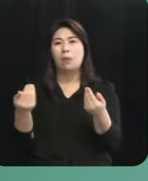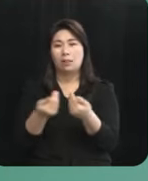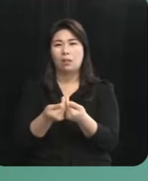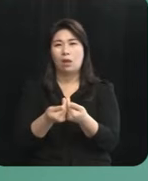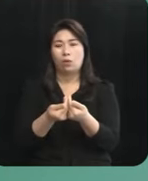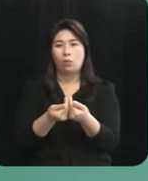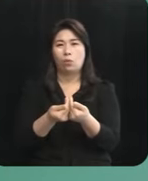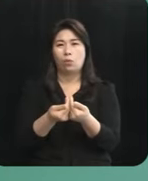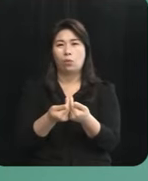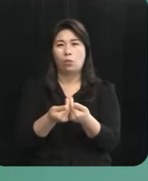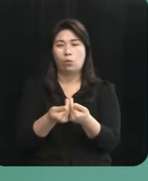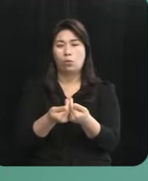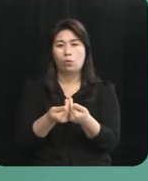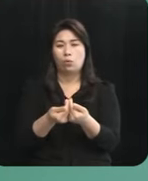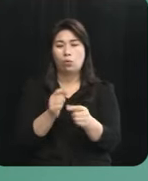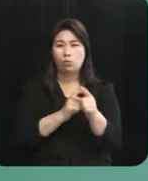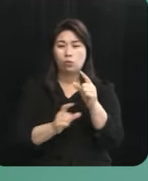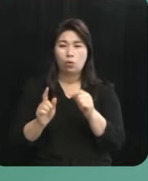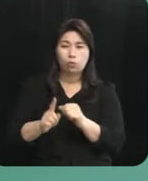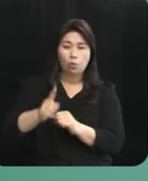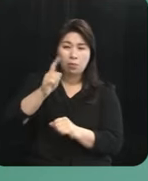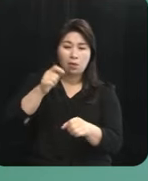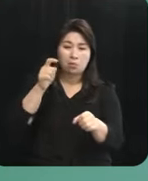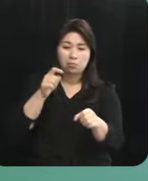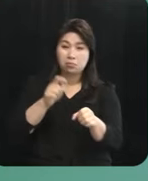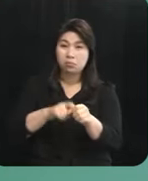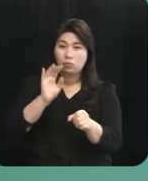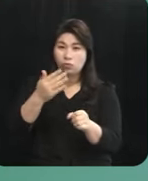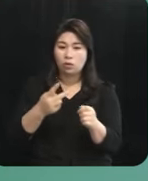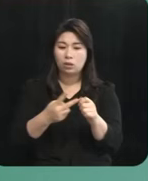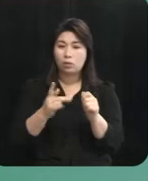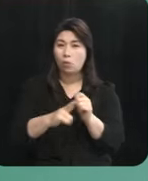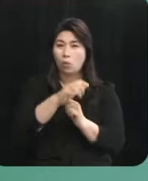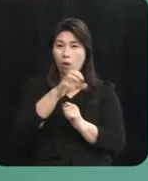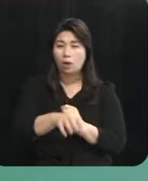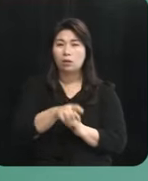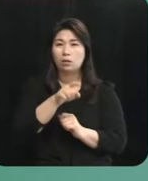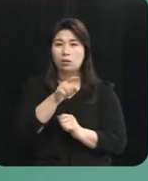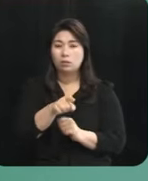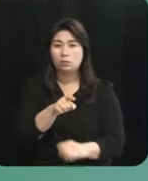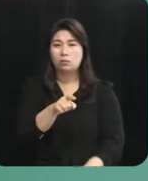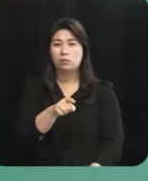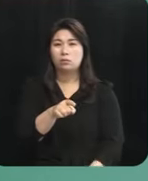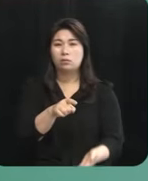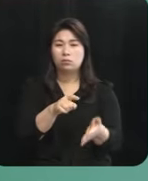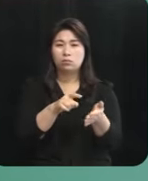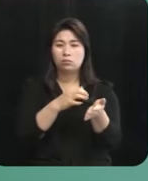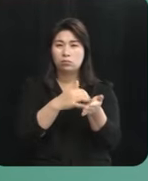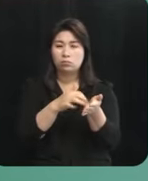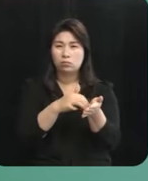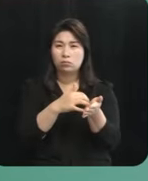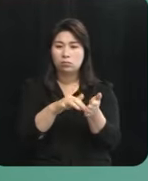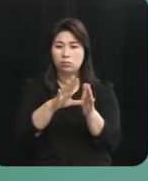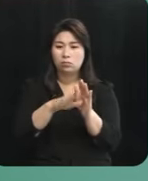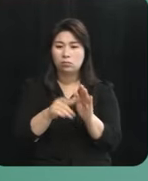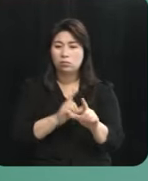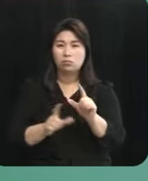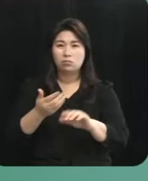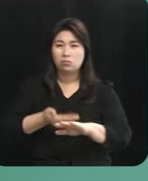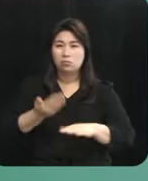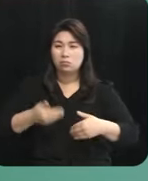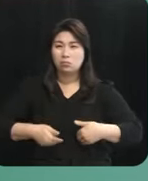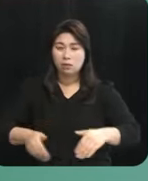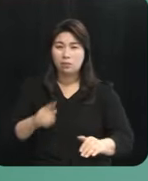상향으로 더 높게 책정되어 있습니다 이것은 제1공항이 그 수용의 면에서 더 이상 필요